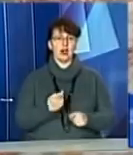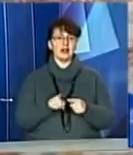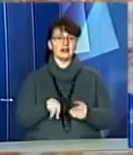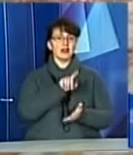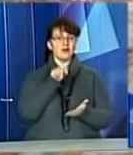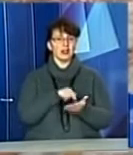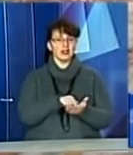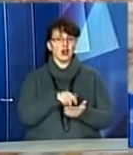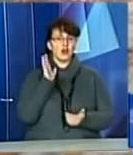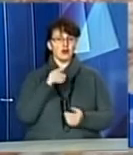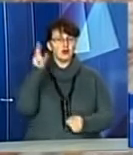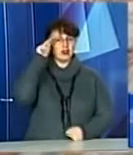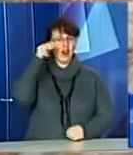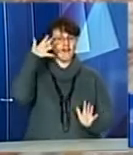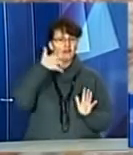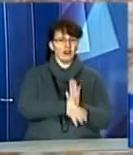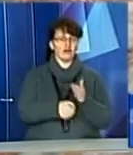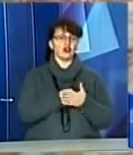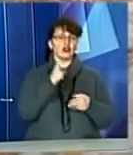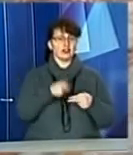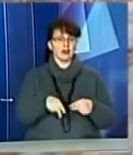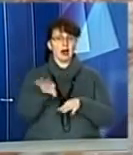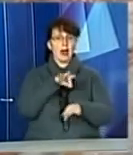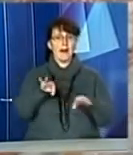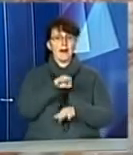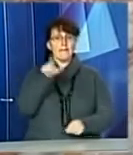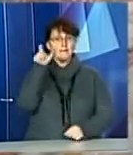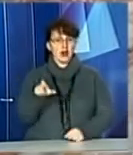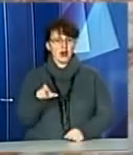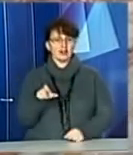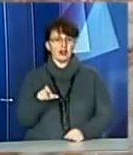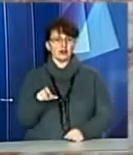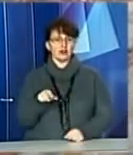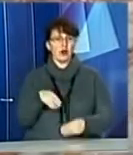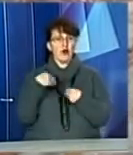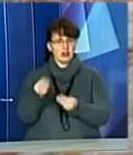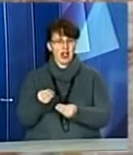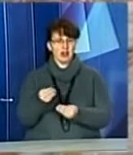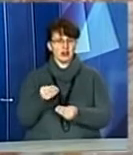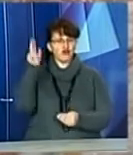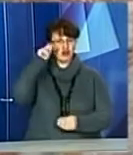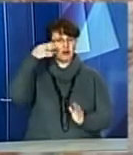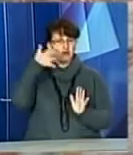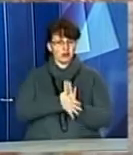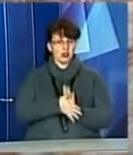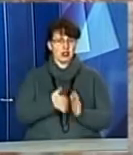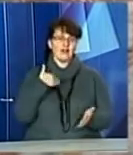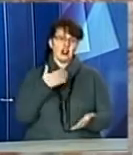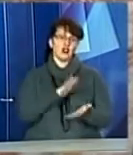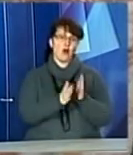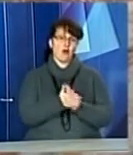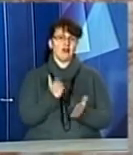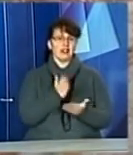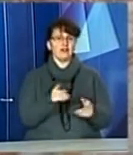буде вивчене до кінця. Ми проєктанту дали це завдання, щоб він вивчив і сказав, чи в наших умовах за наявності такої